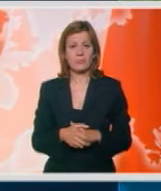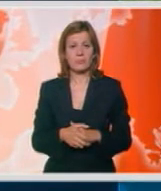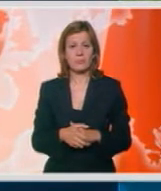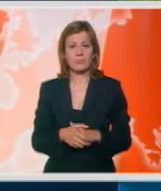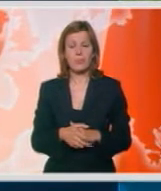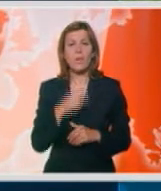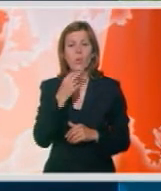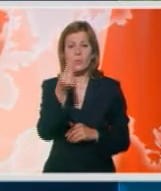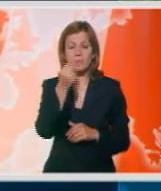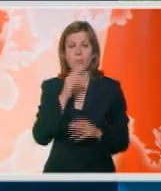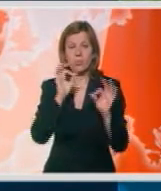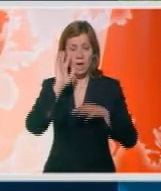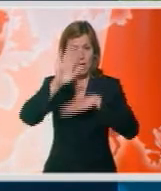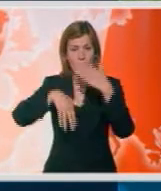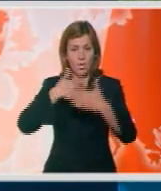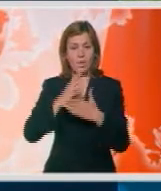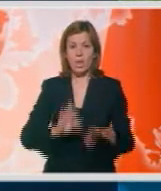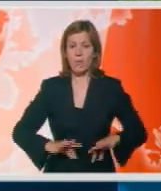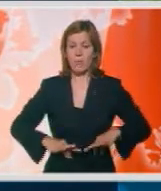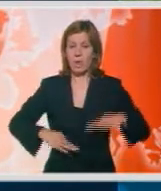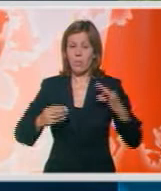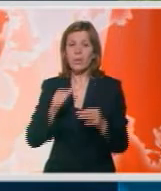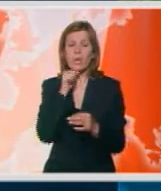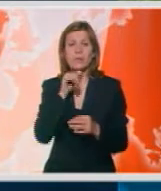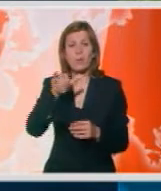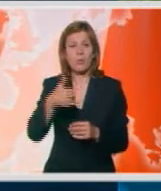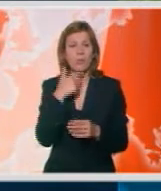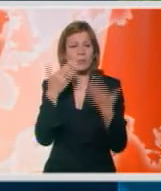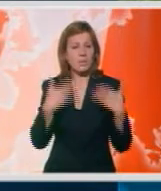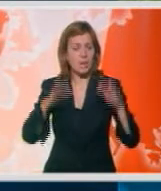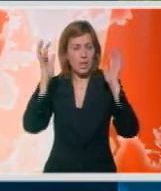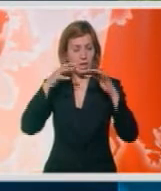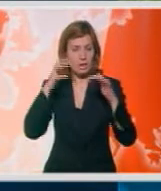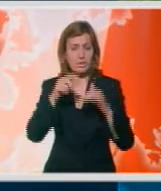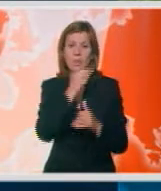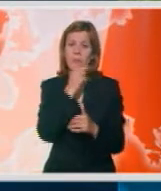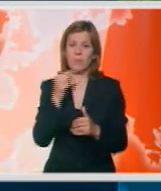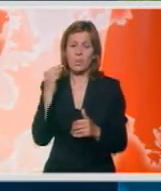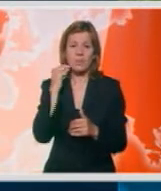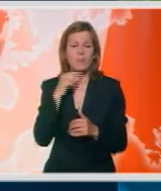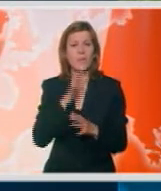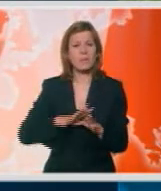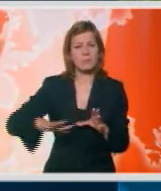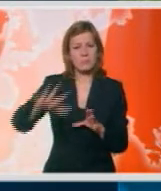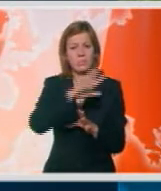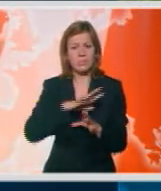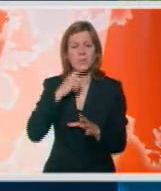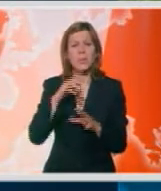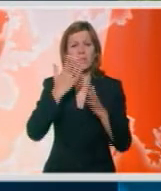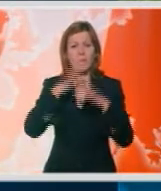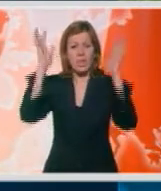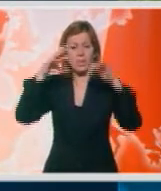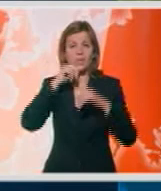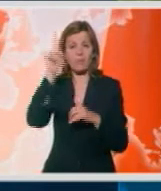U Srbiji, umereno oblično, pre podne na istoku i jugu sa slabom kišom, a posle podne u svim predeljima sa lokalnim